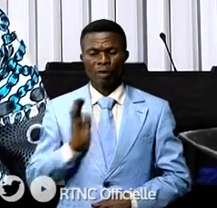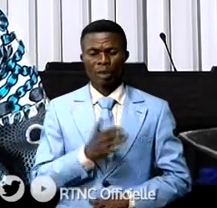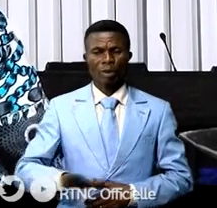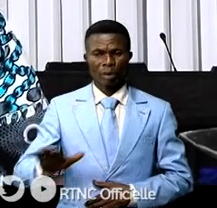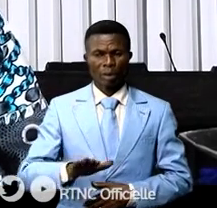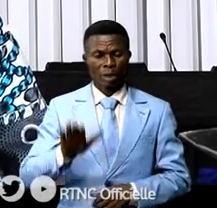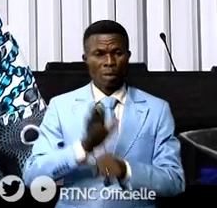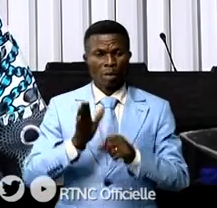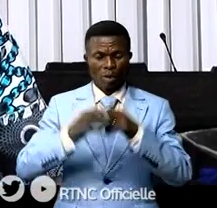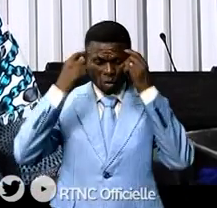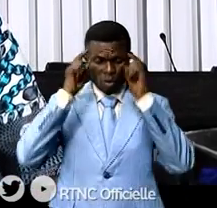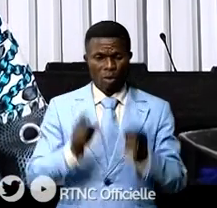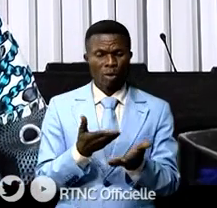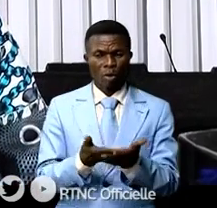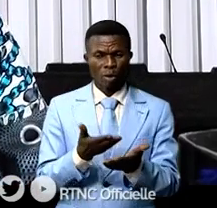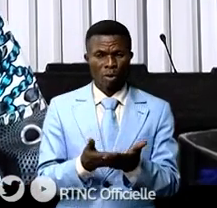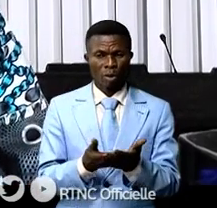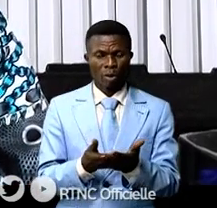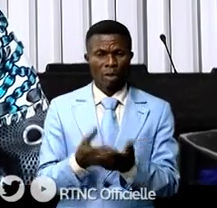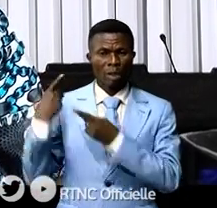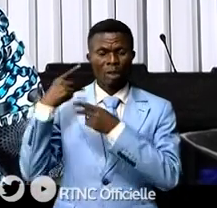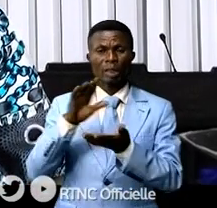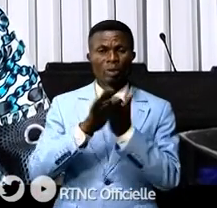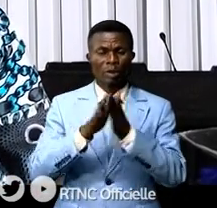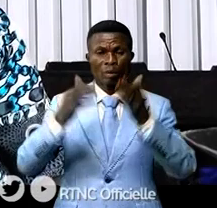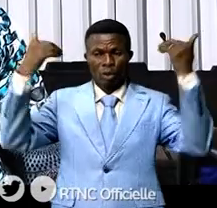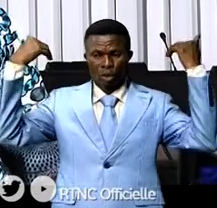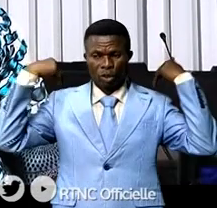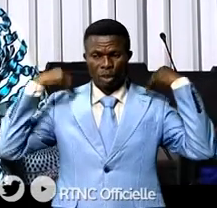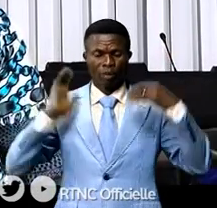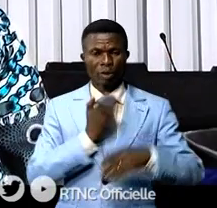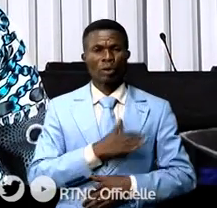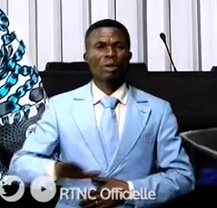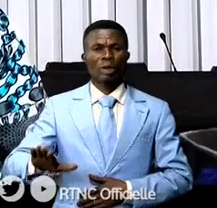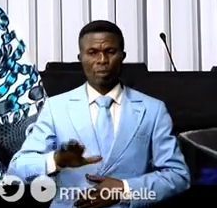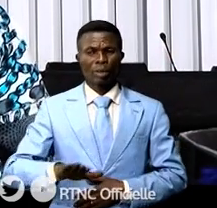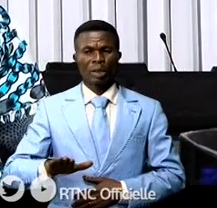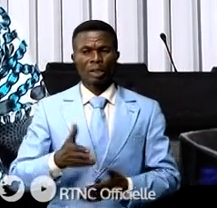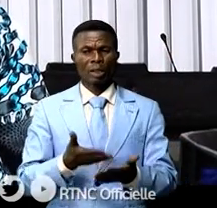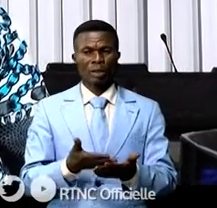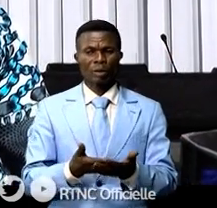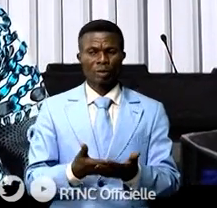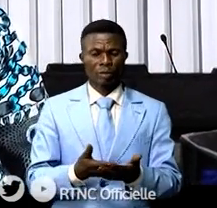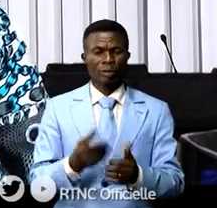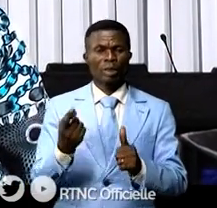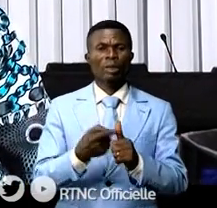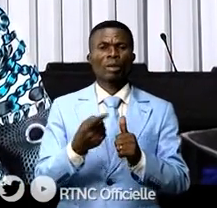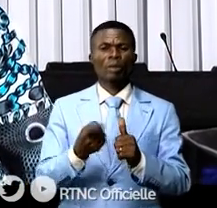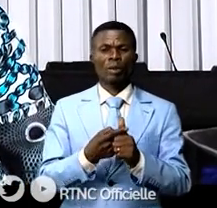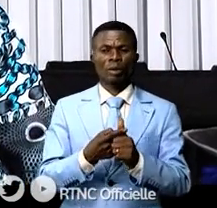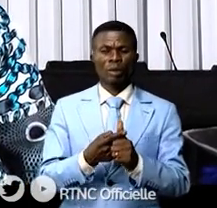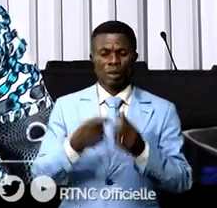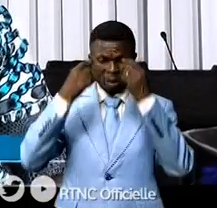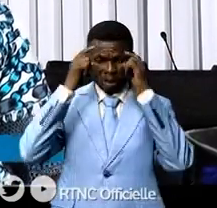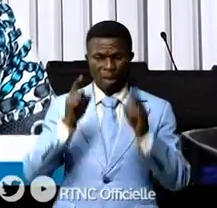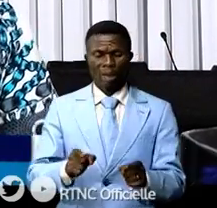plusieurs décisions qu'il a prises depuis son avènement à la tête de notre cher beau pays. Particulièrement la mesure